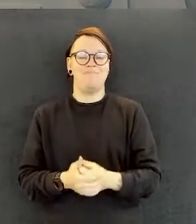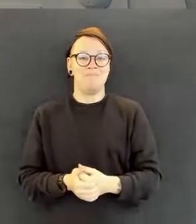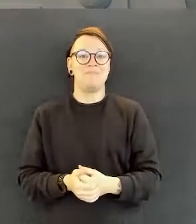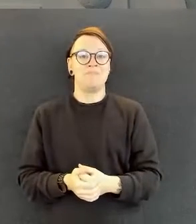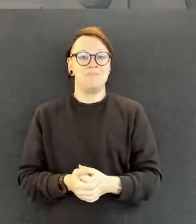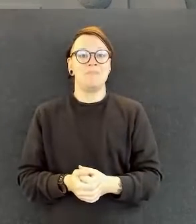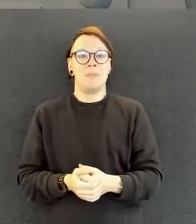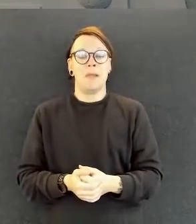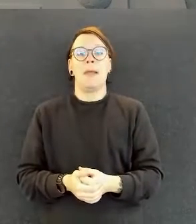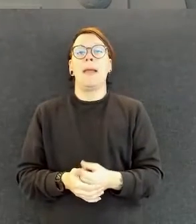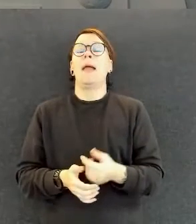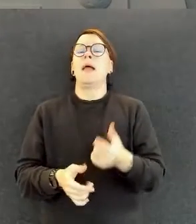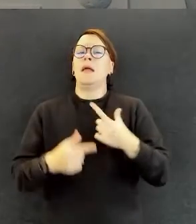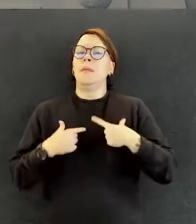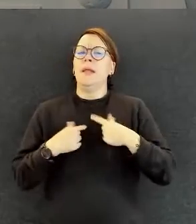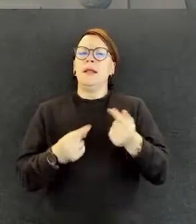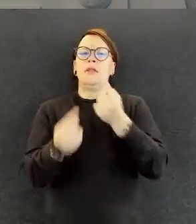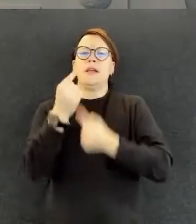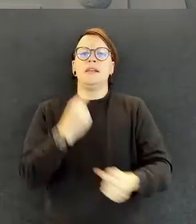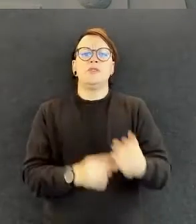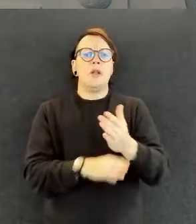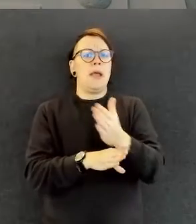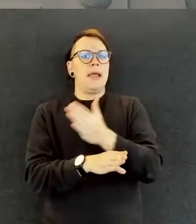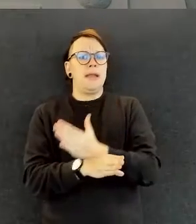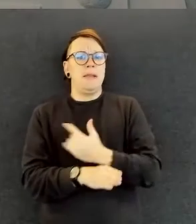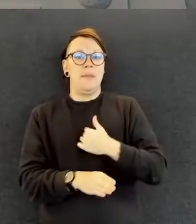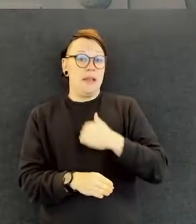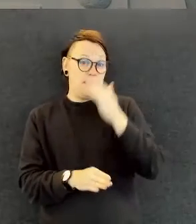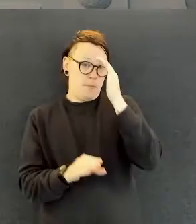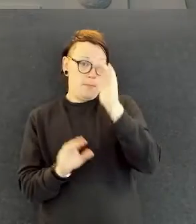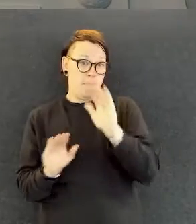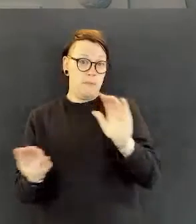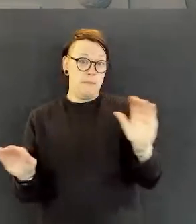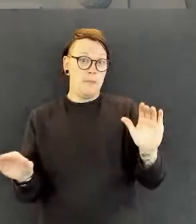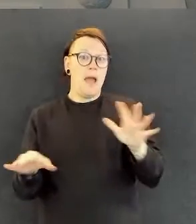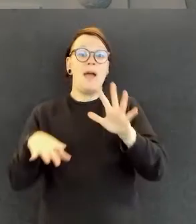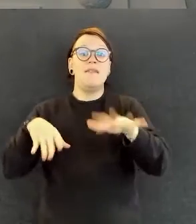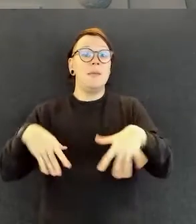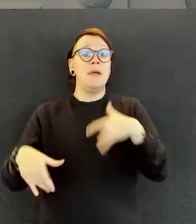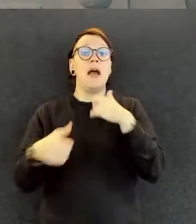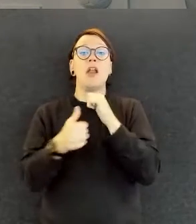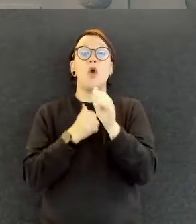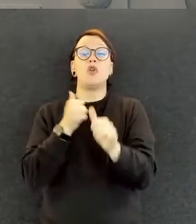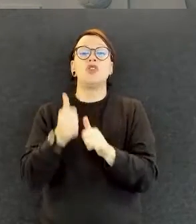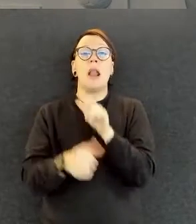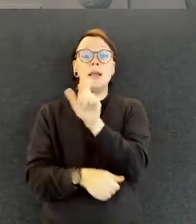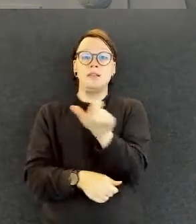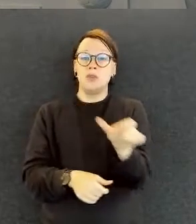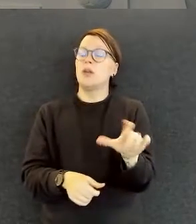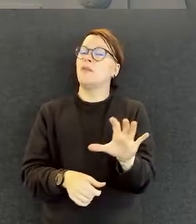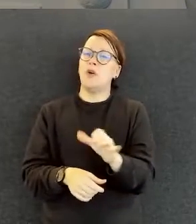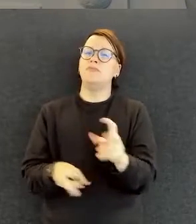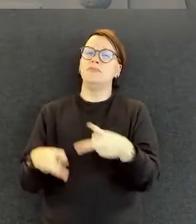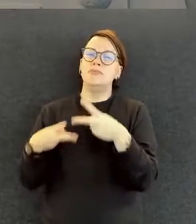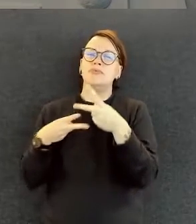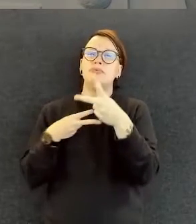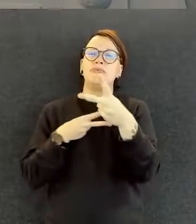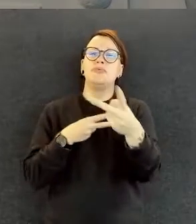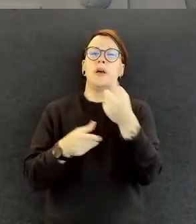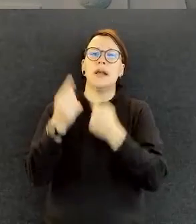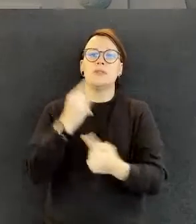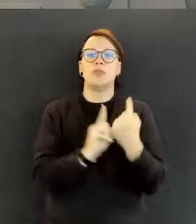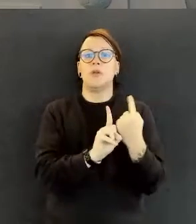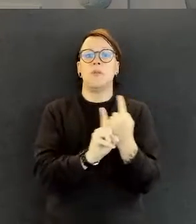mielenkiintoisissa keskusteluissa tänään, niin muistuttelisin, että webinaarin osallistujat voitte osallistua koko matkan ajan keskusteluun laittamalla